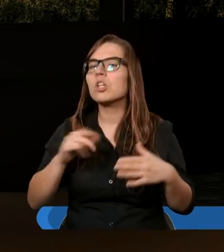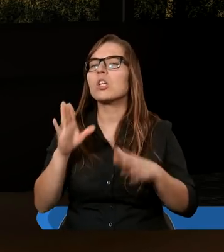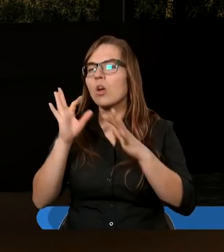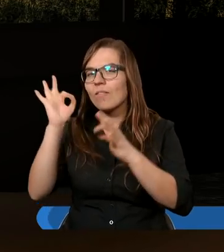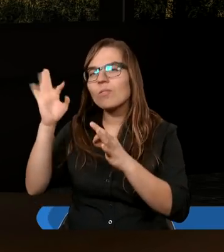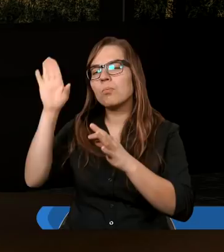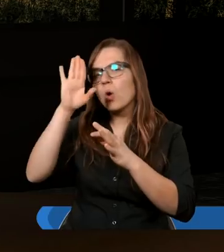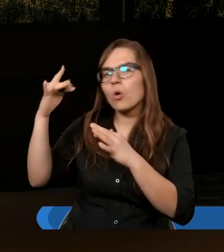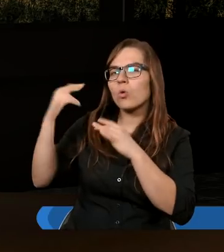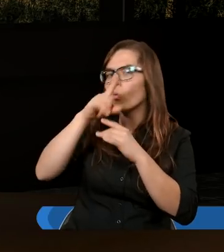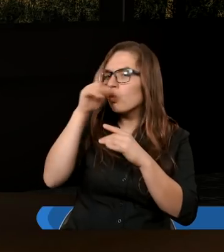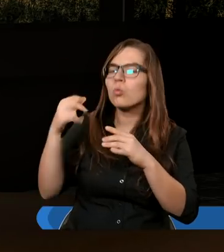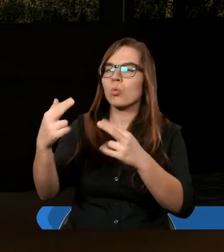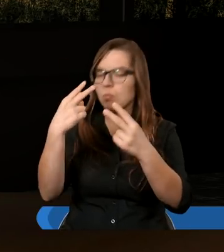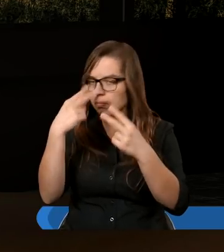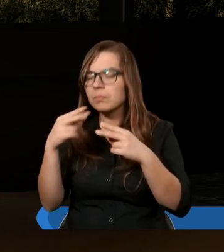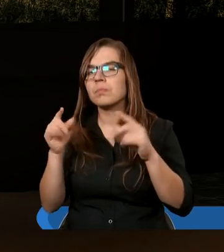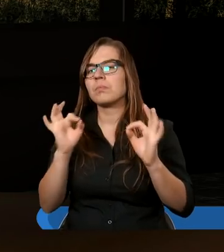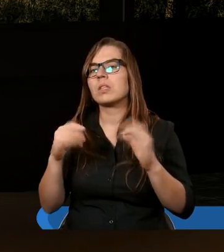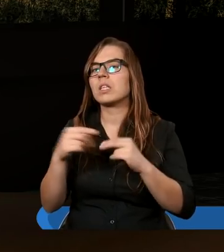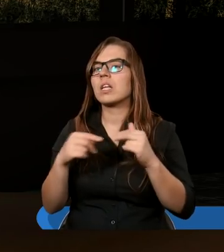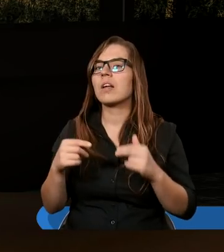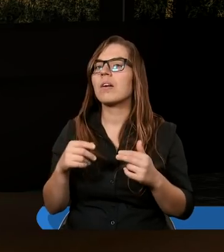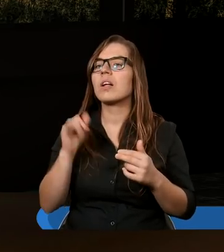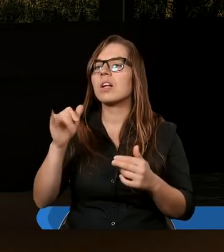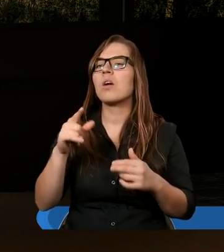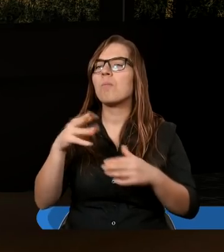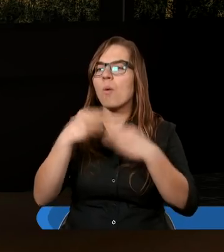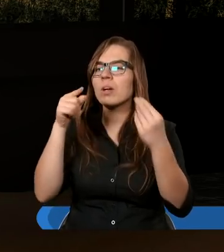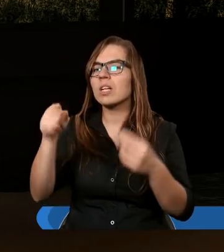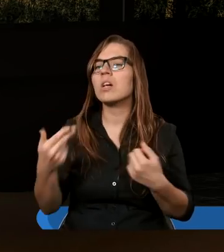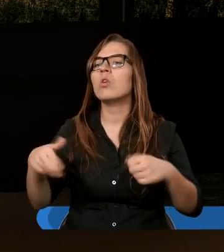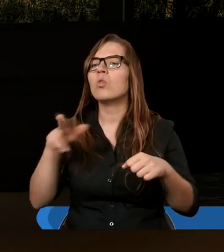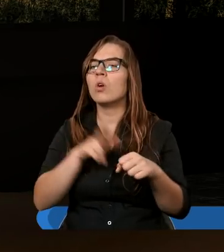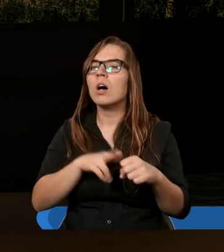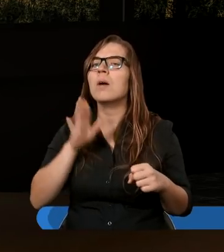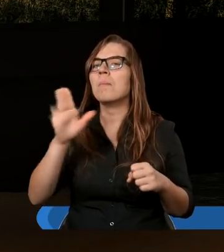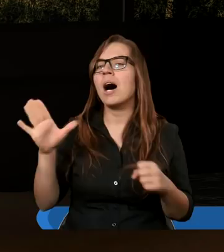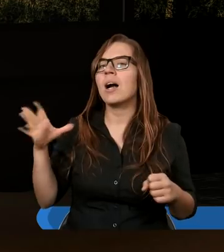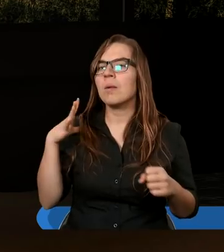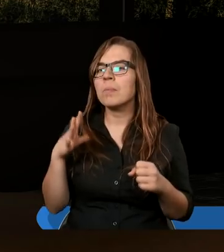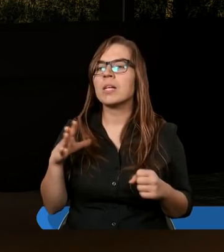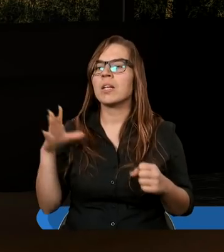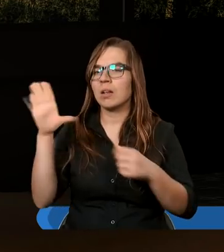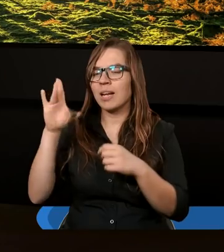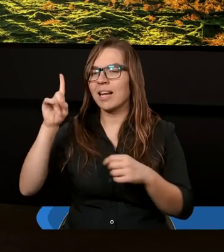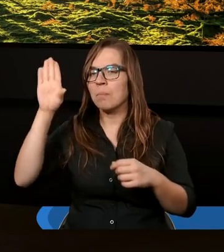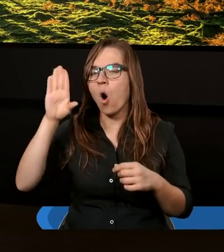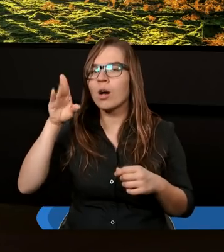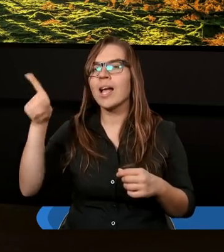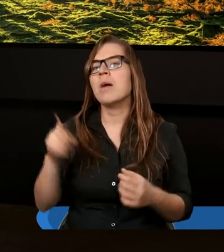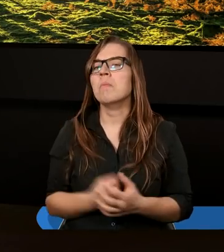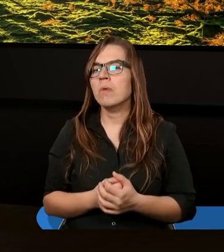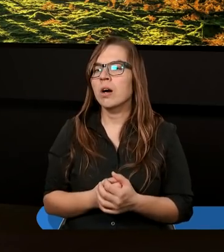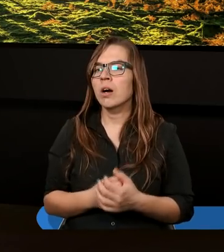całego ludu. Pan zaś codziennie pomnażał liczbę tych, którzy mieli być spawieni. Dziękuję bardzo.